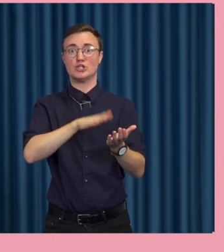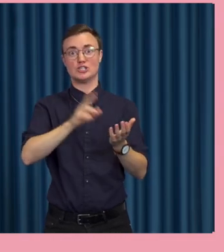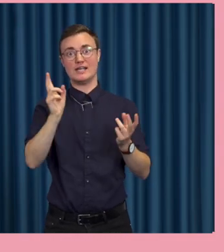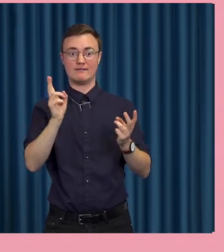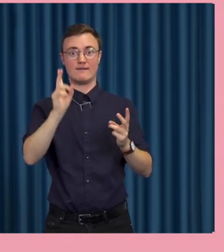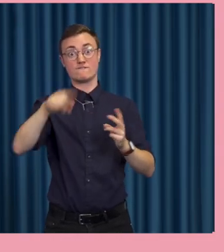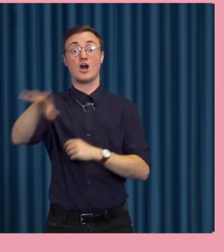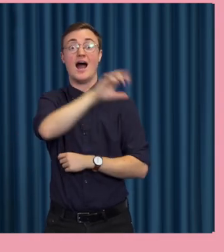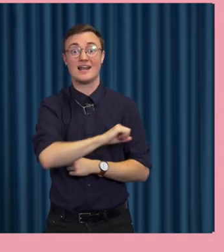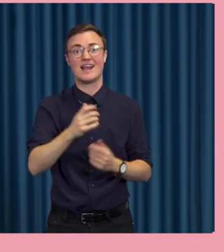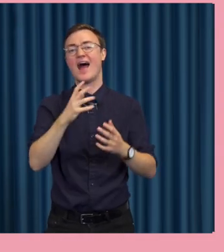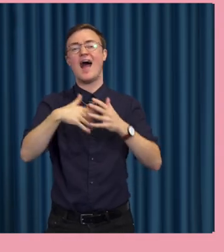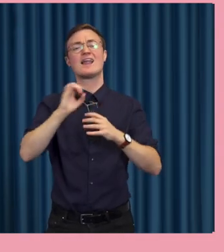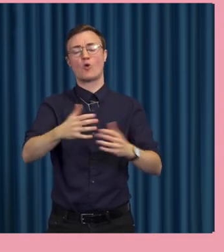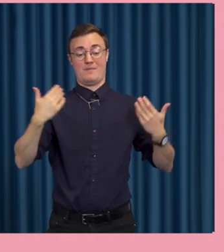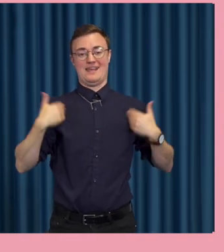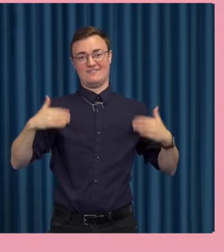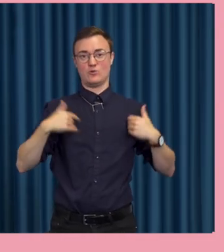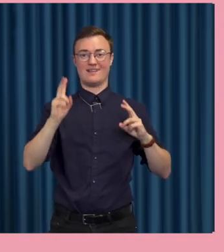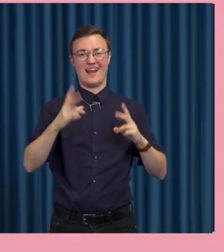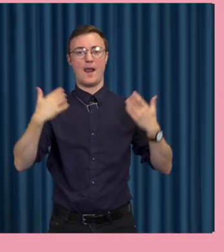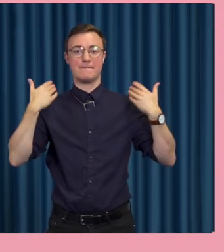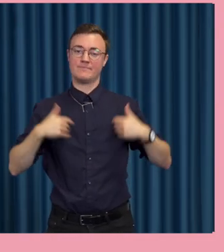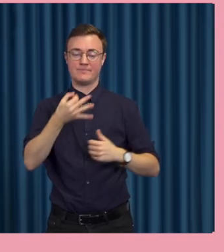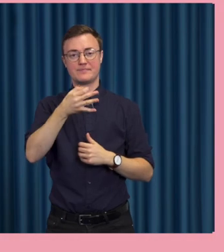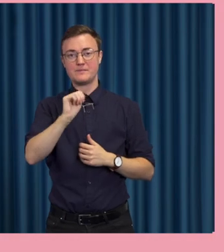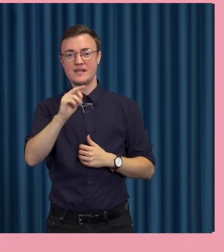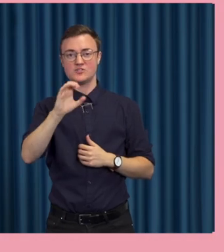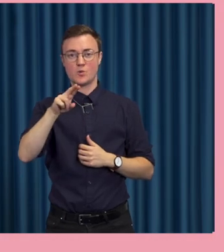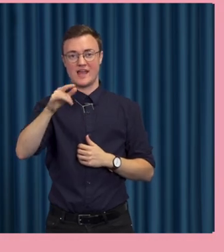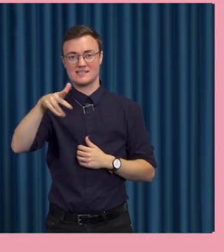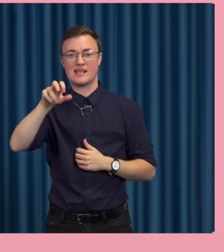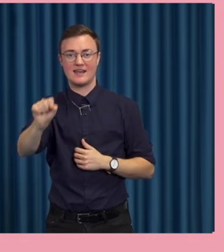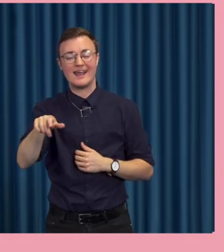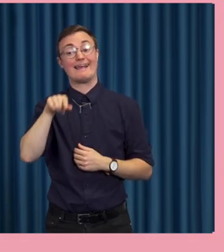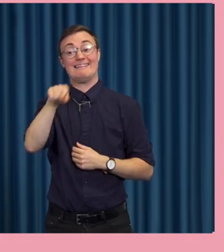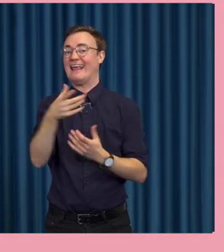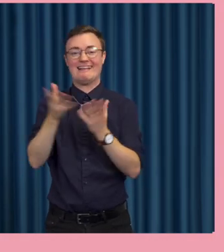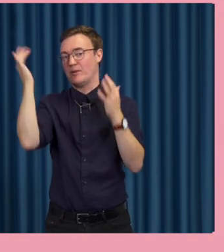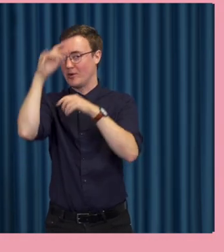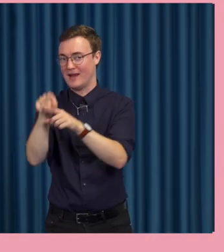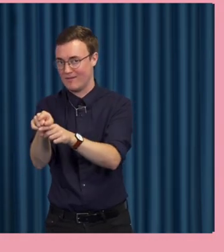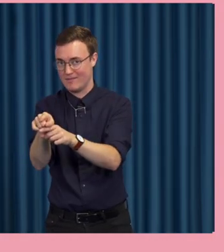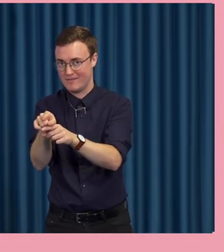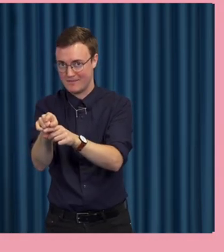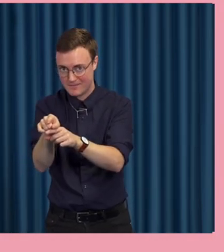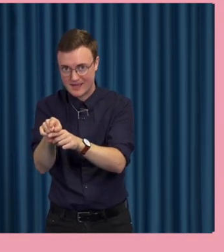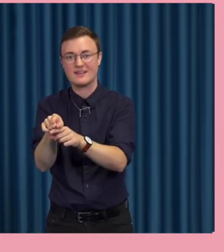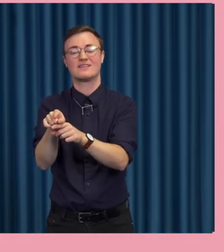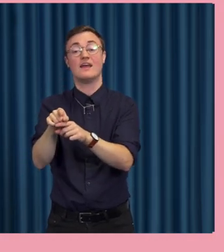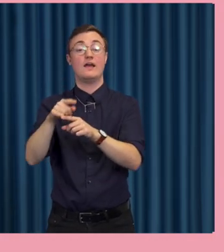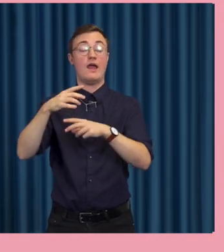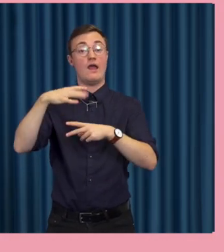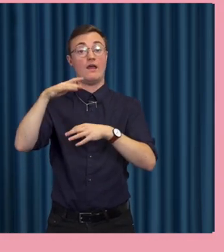Så det är inte så att det är individualiseringen eller personaliseringen, som man kan kalla det, det är inte den i sig som är felet. För